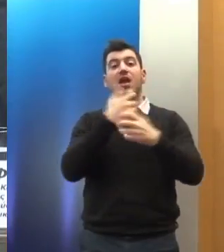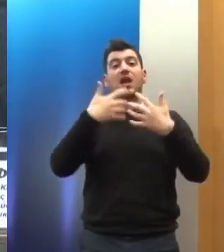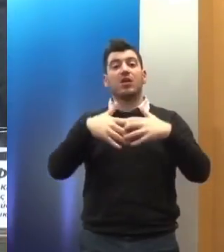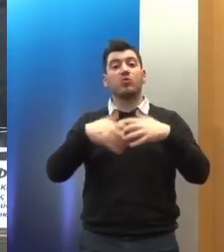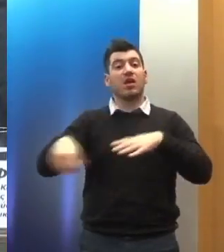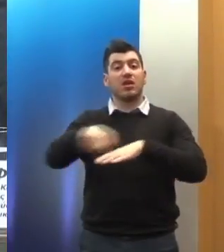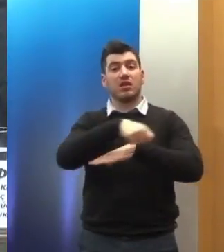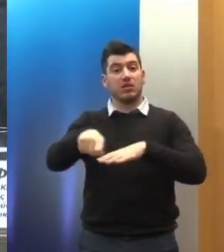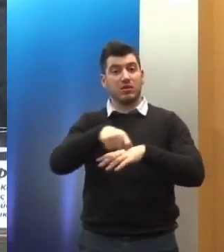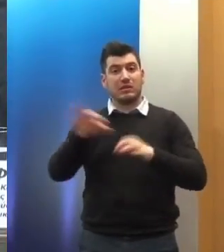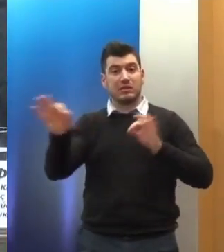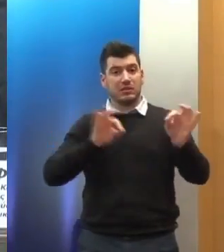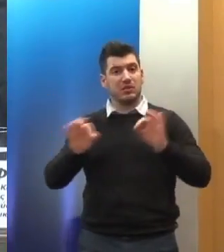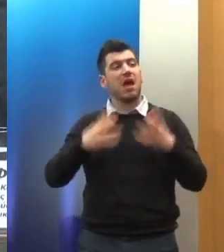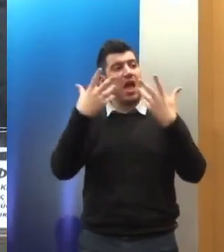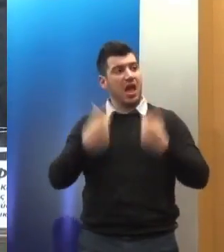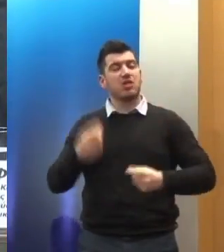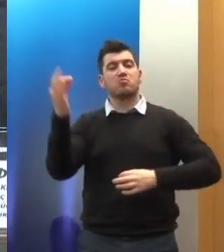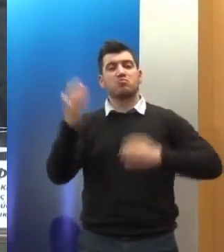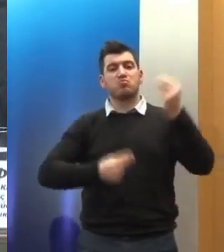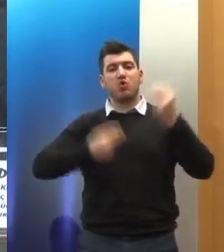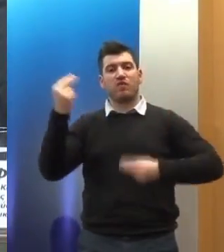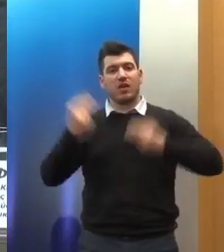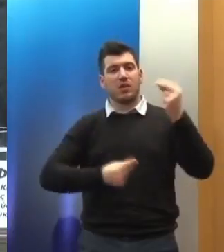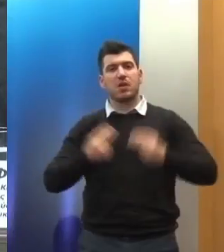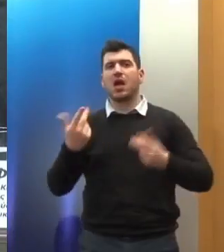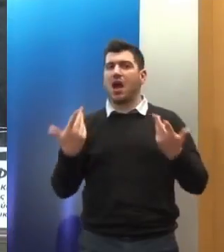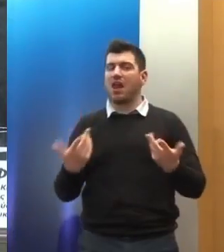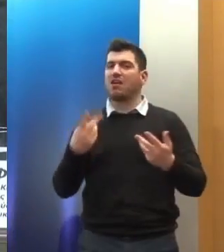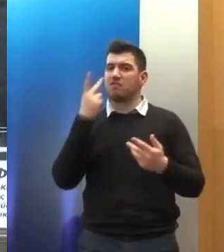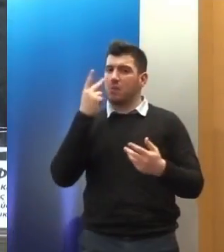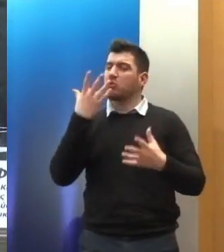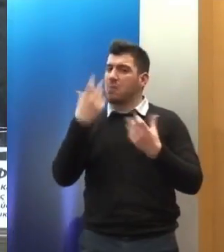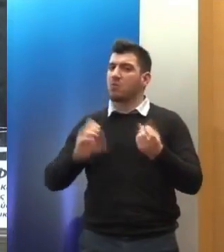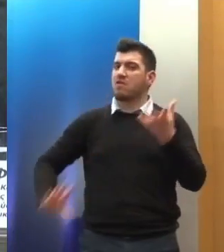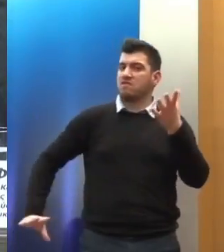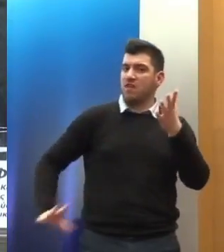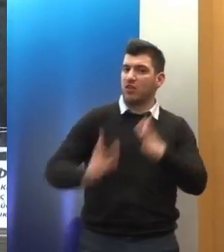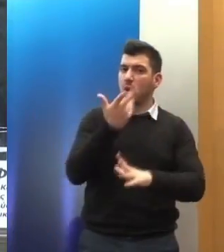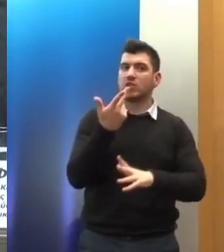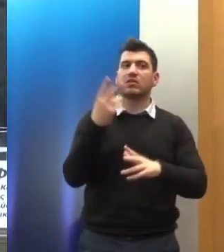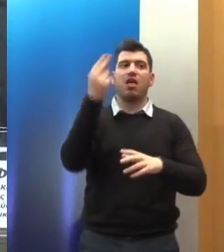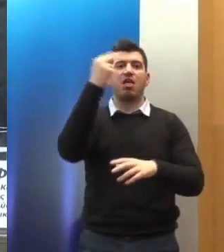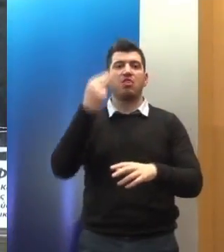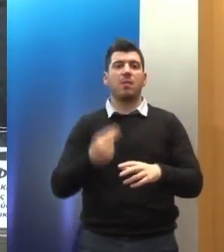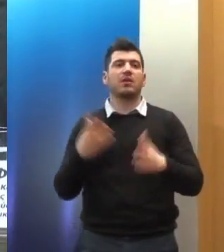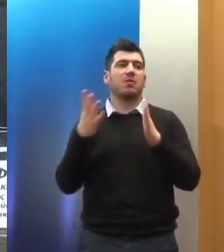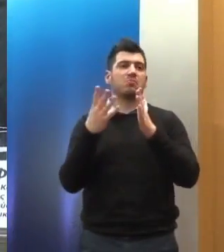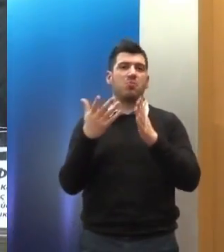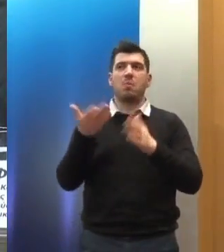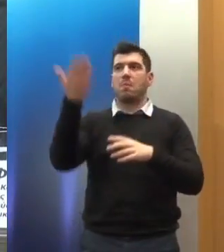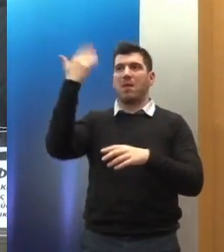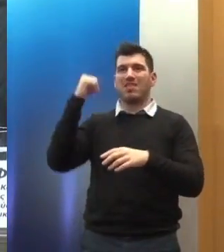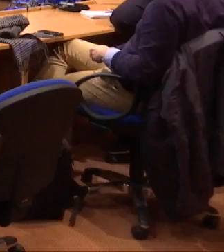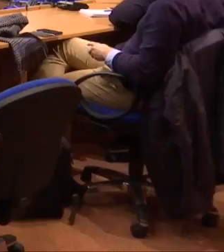μπορεί να έχει τα προβλήματά της, εν πάση περιπτώσει έχει εμφανίσει συγκεκριμένες βελτιώσεις σε ζητήματα που απασχόλησαν κατά καιρούς